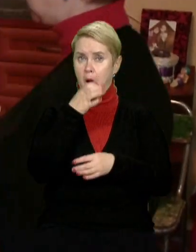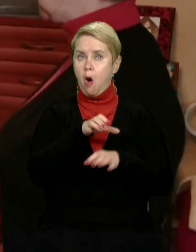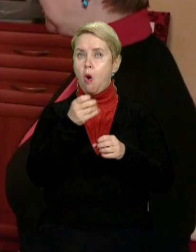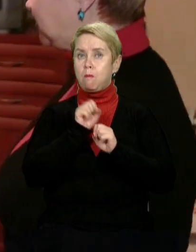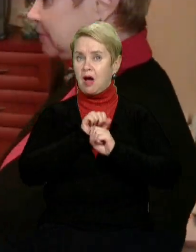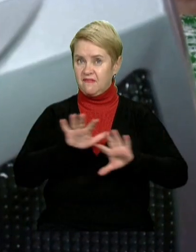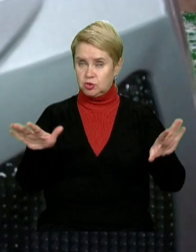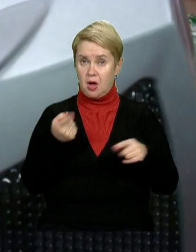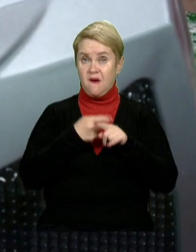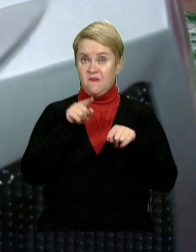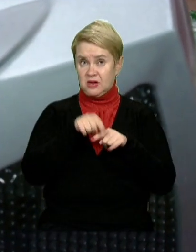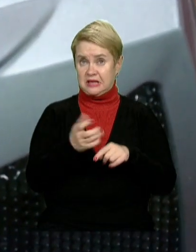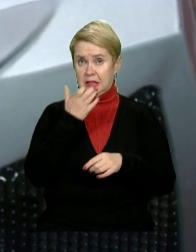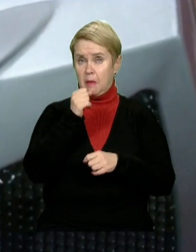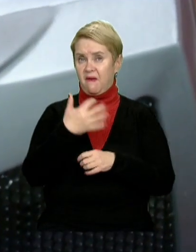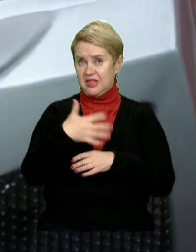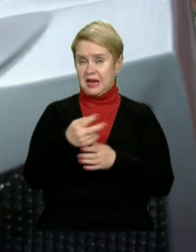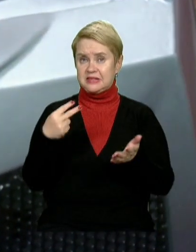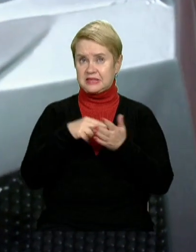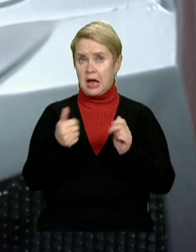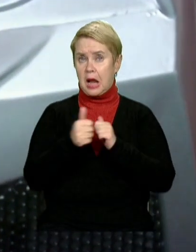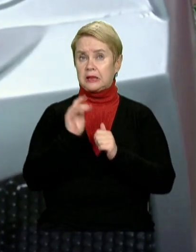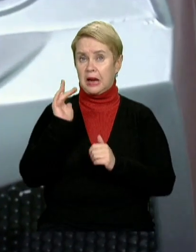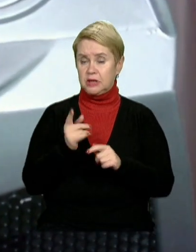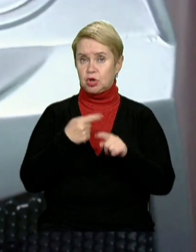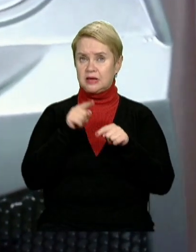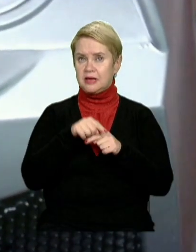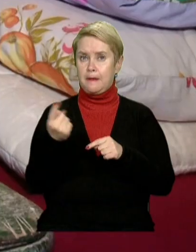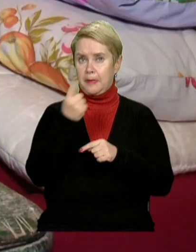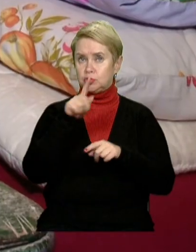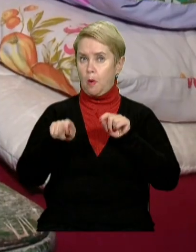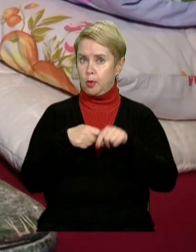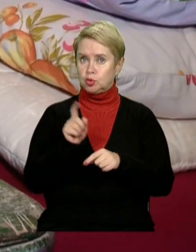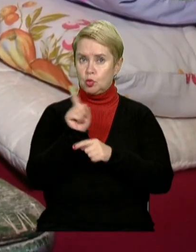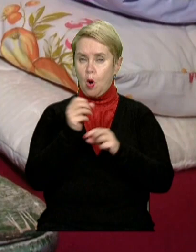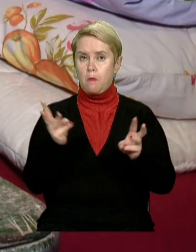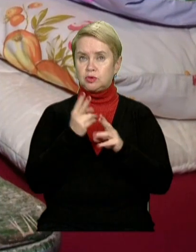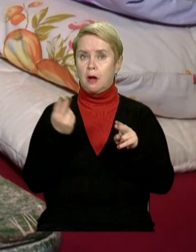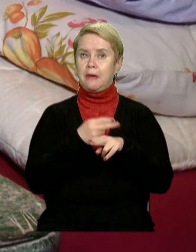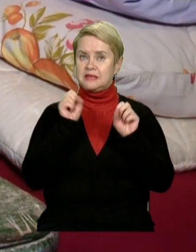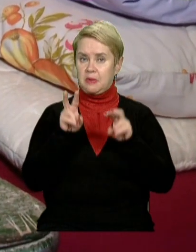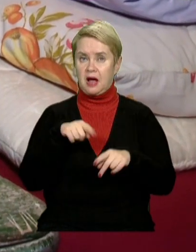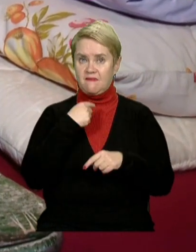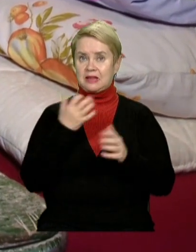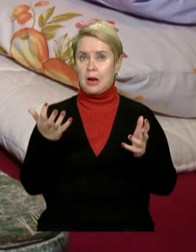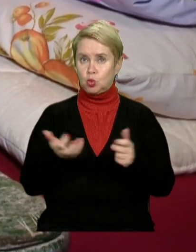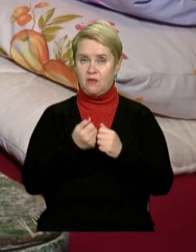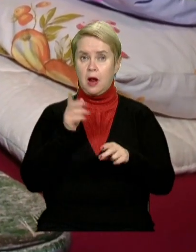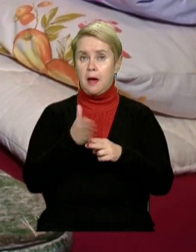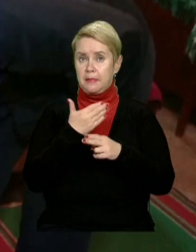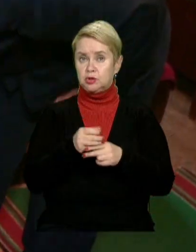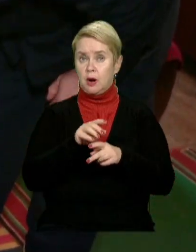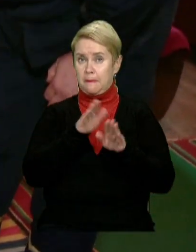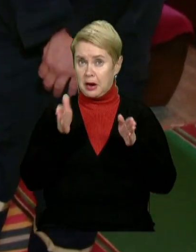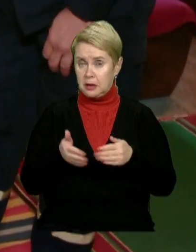обігрівачами. Ось цей тепловентилятор ставить біля ліжка. І це перше порушення норм пожежної безпеки, каже рятувальник. Між